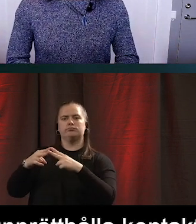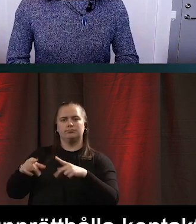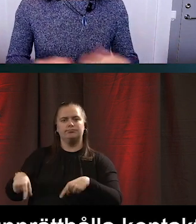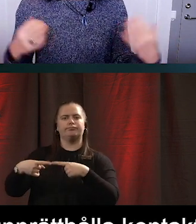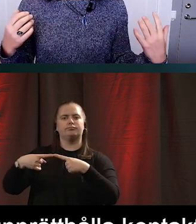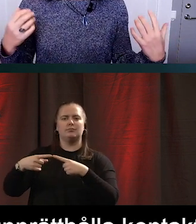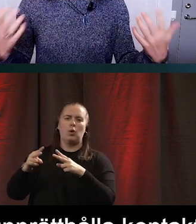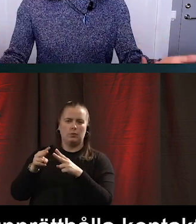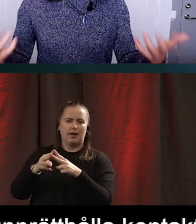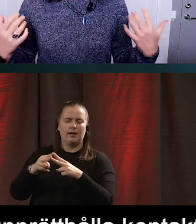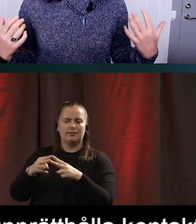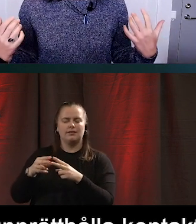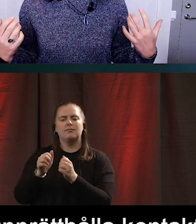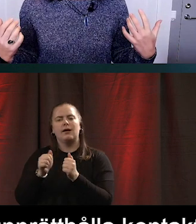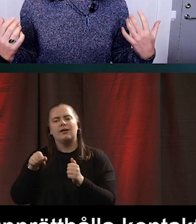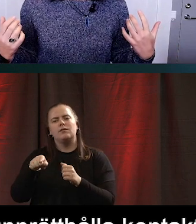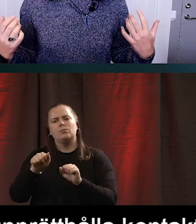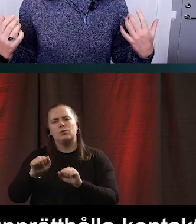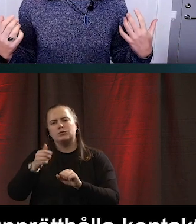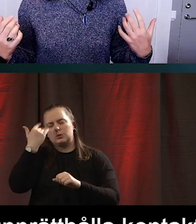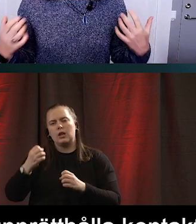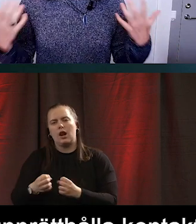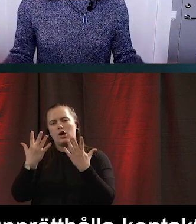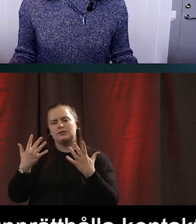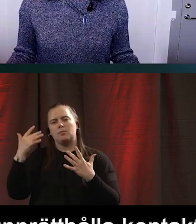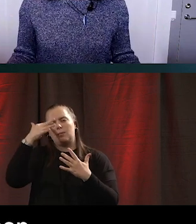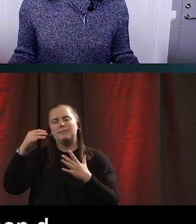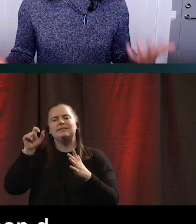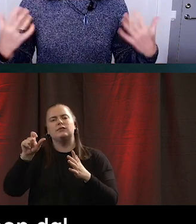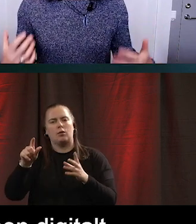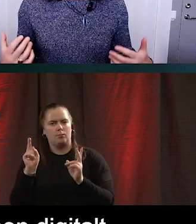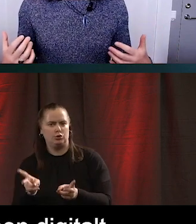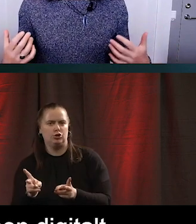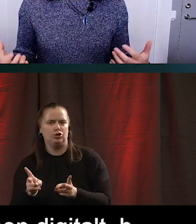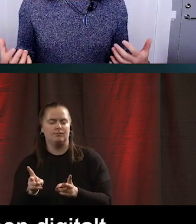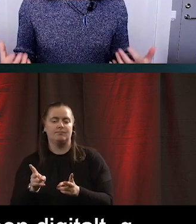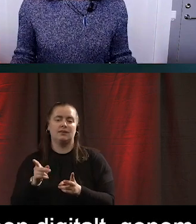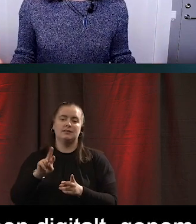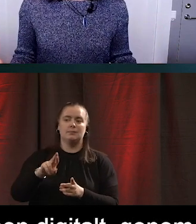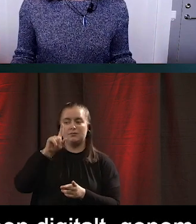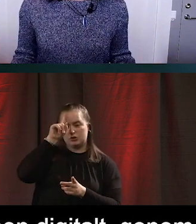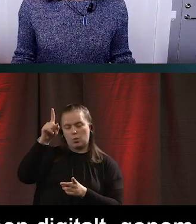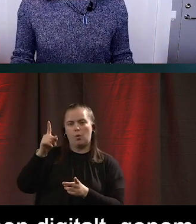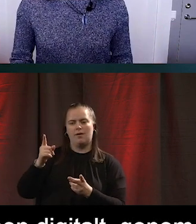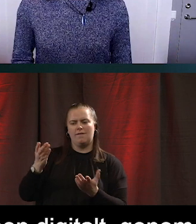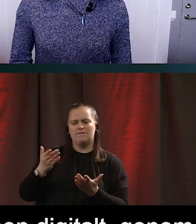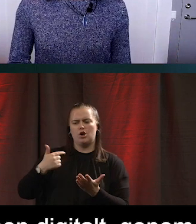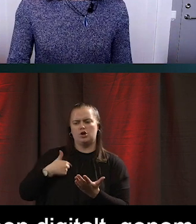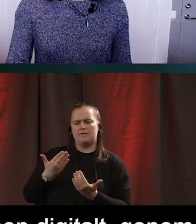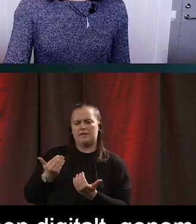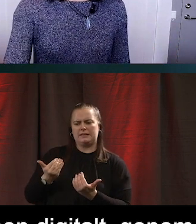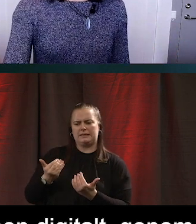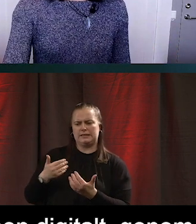måste det ju gå att lösa våra problem digitalt genom att förstå intuitivt vad är det jag förväntas göra med det här